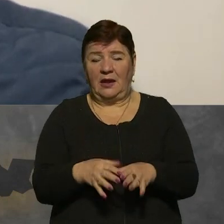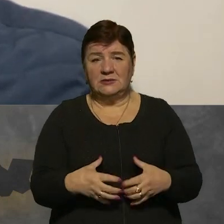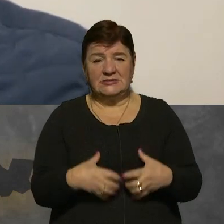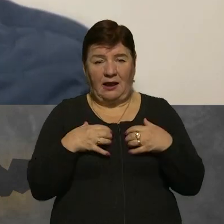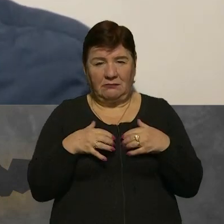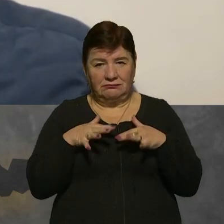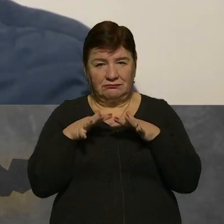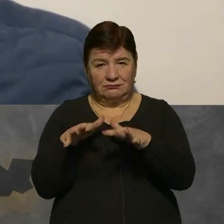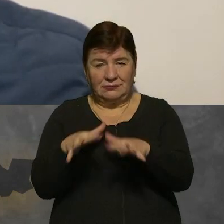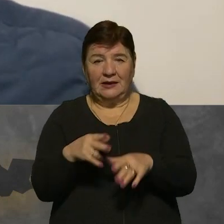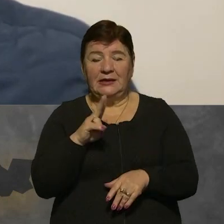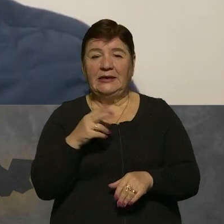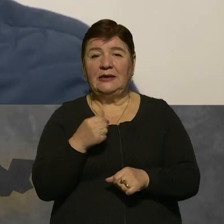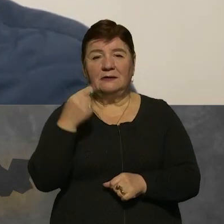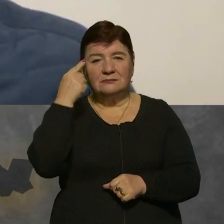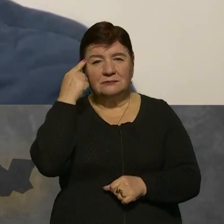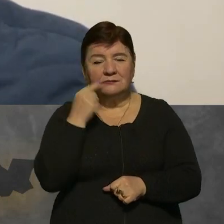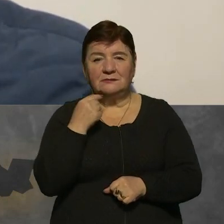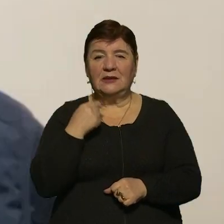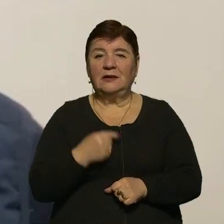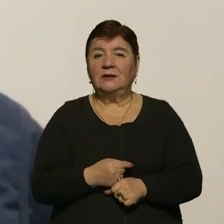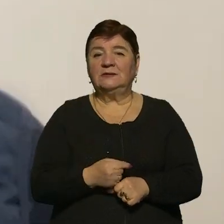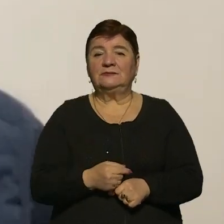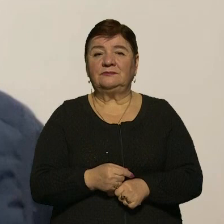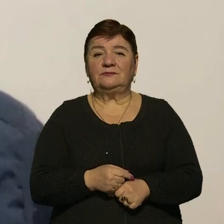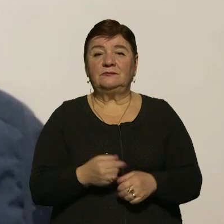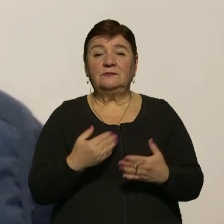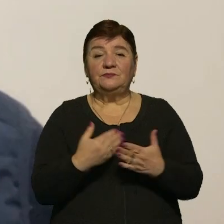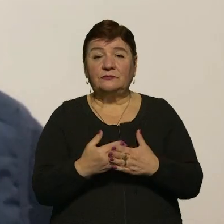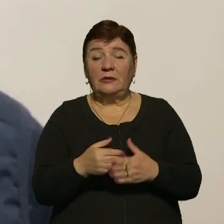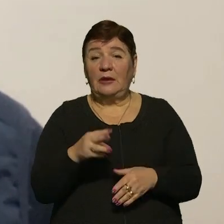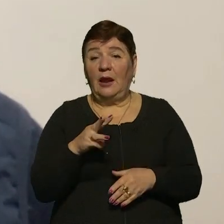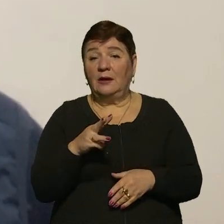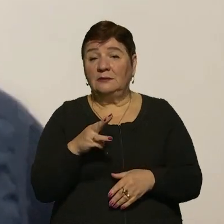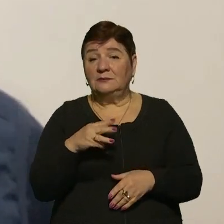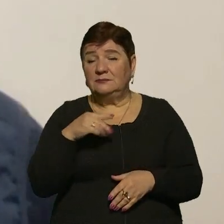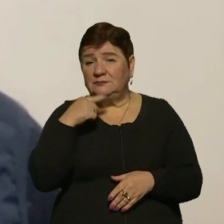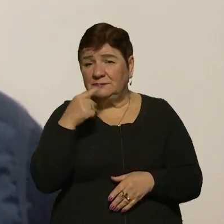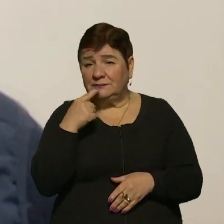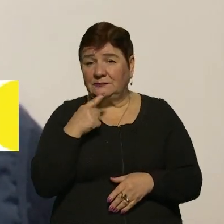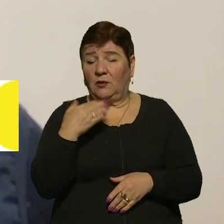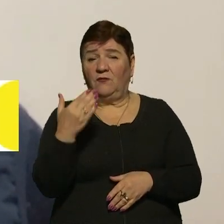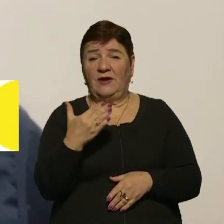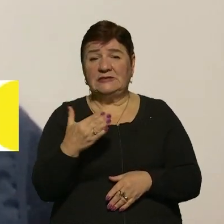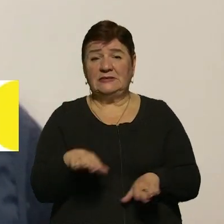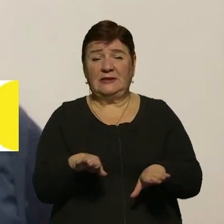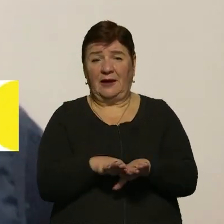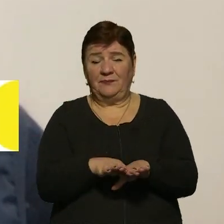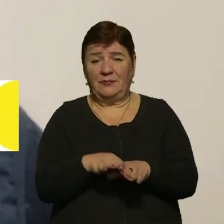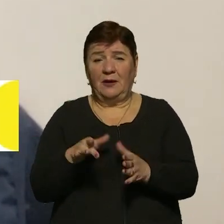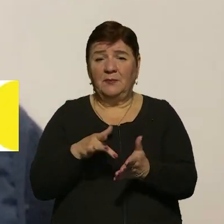наганяють, от, які заставляють задуматися, от, і так далі. От, меседжі про те, що, слухайте, у вас там галон